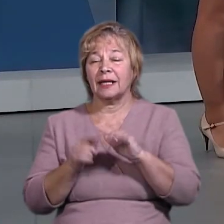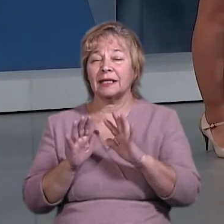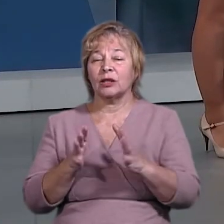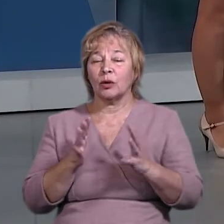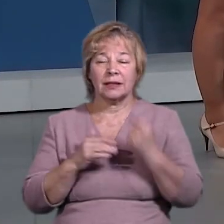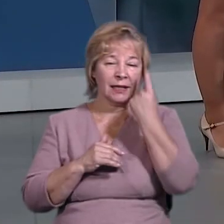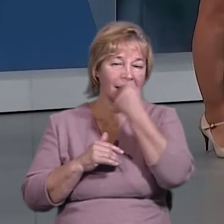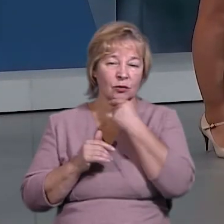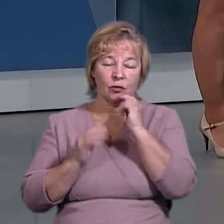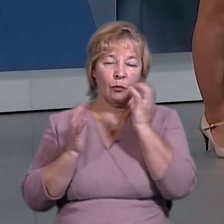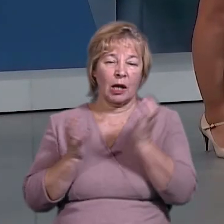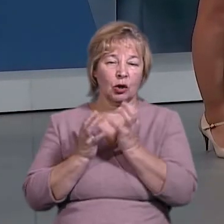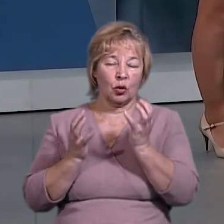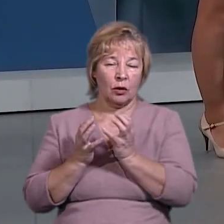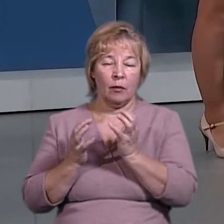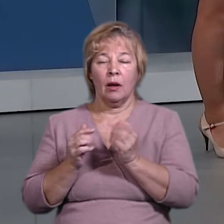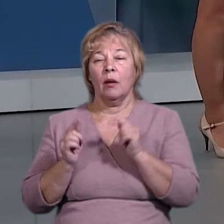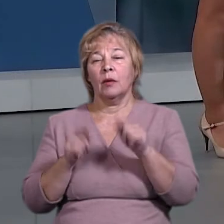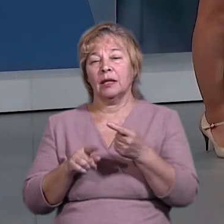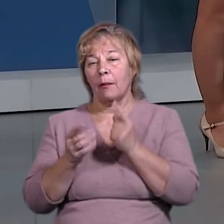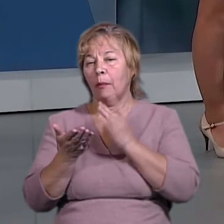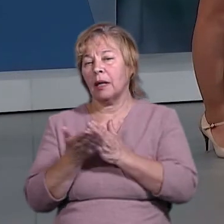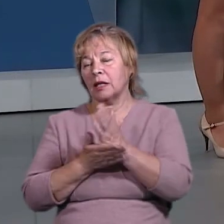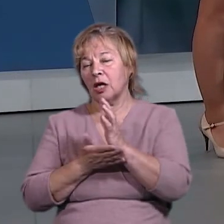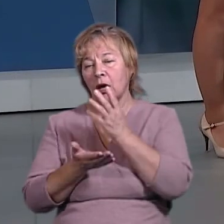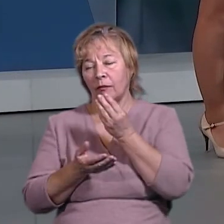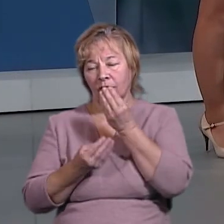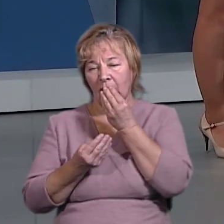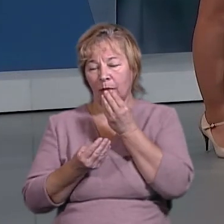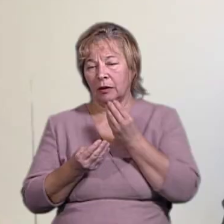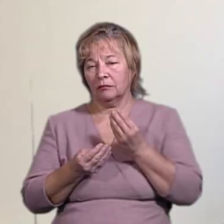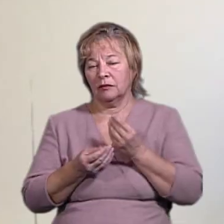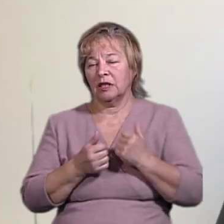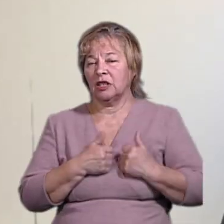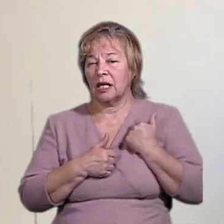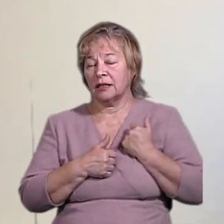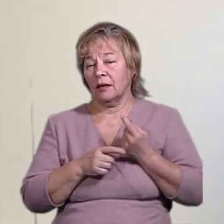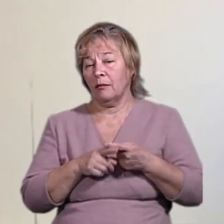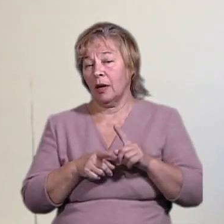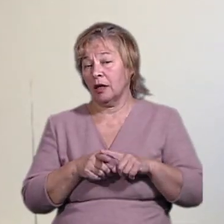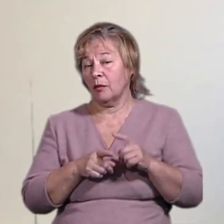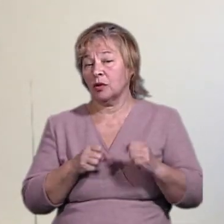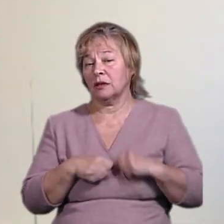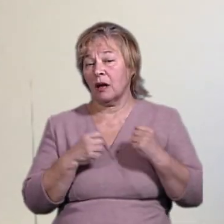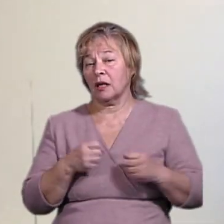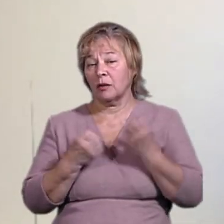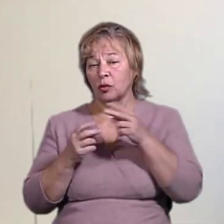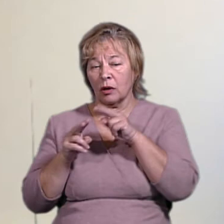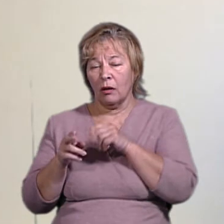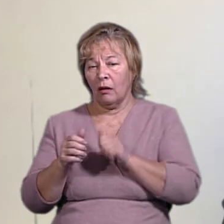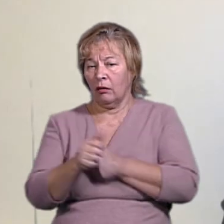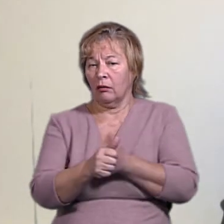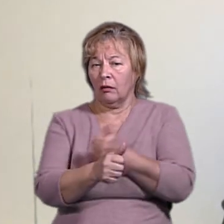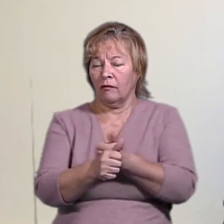обличчям збереженим. Тому що це політична репутація обраної особи. І намагатись просто переслідувати